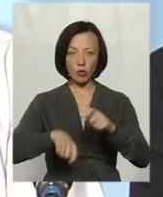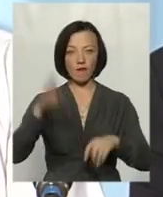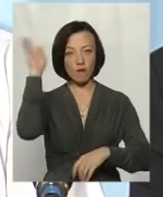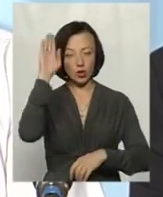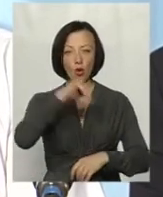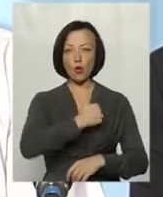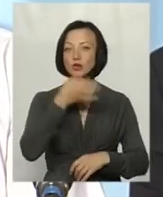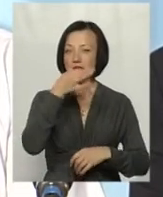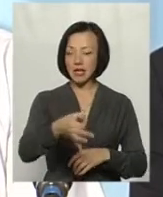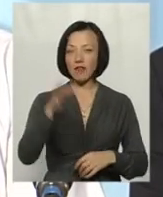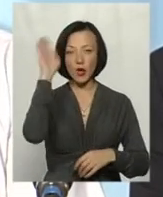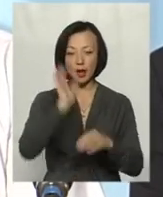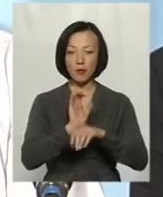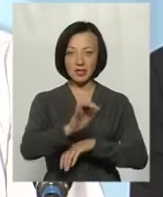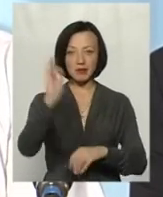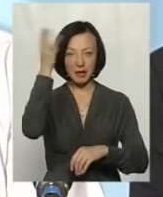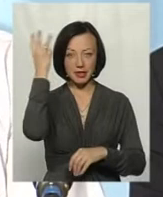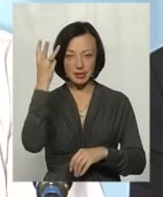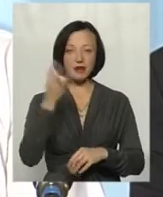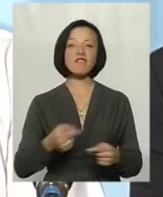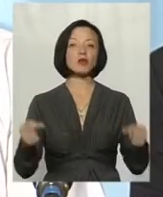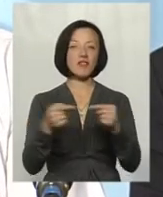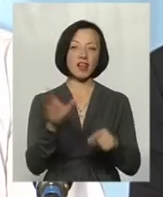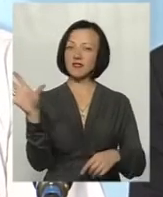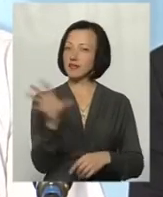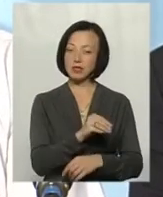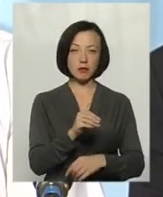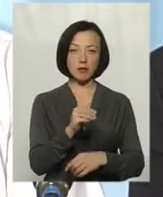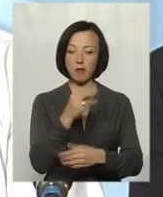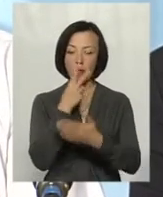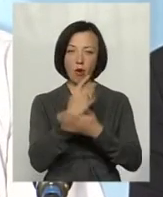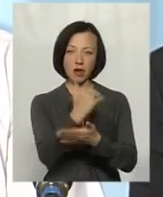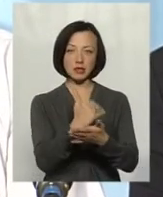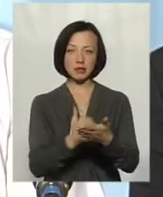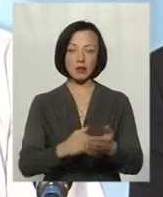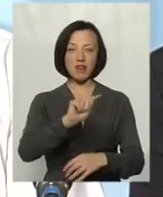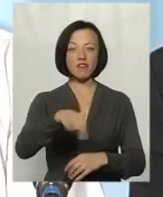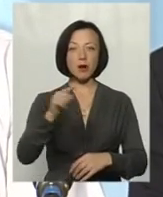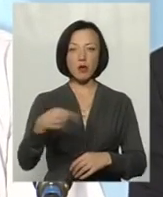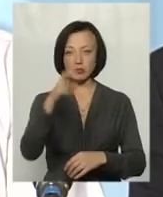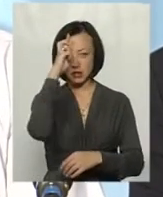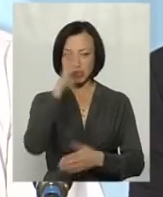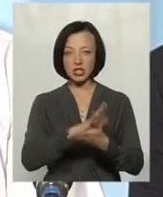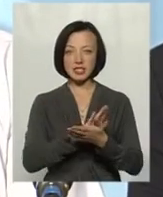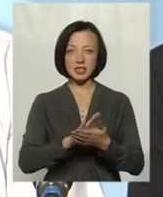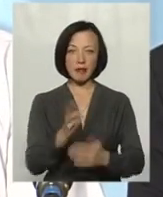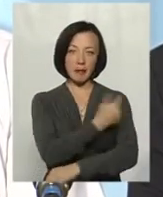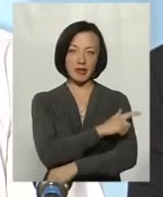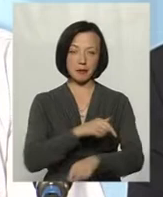вода, яка подається в місто Хмельницький, відповідає майже всім показникам, вимогам Держсанпіну,